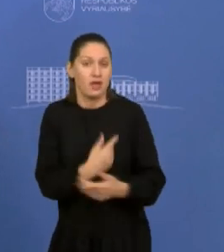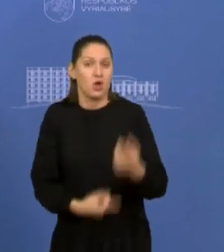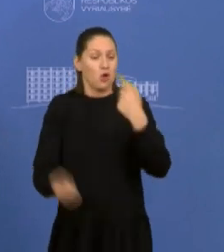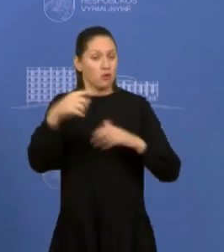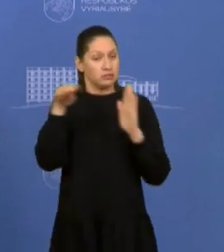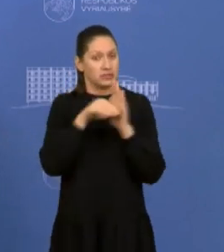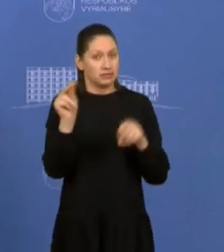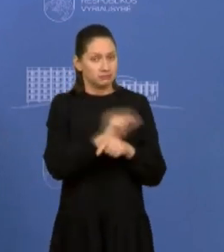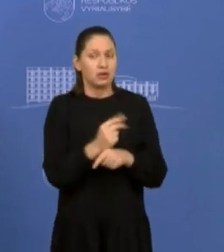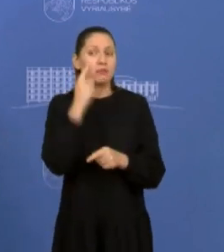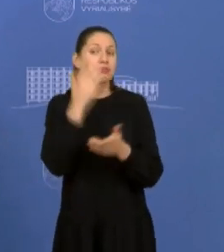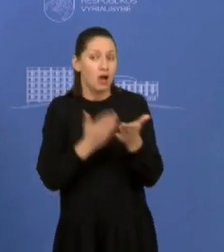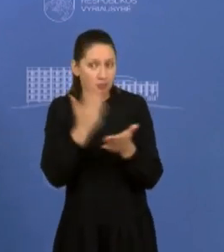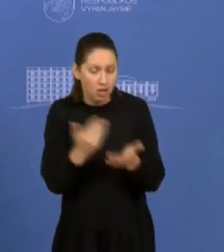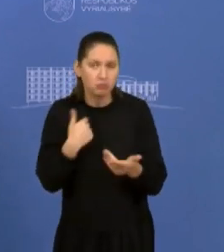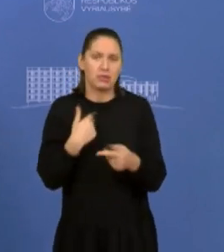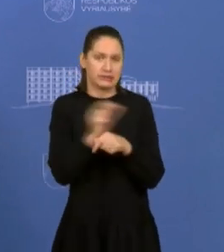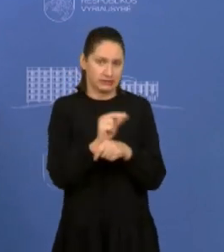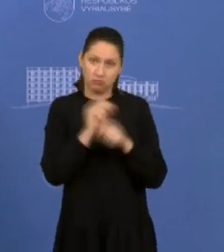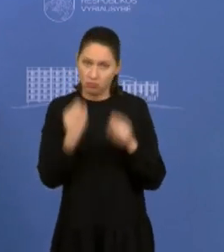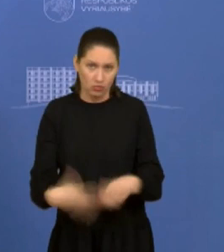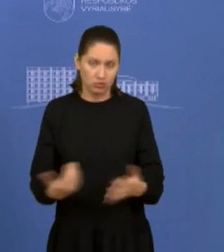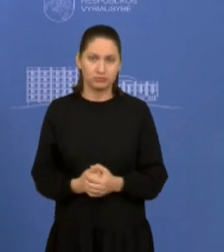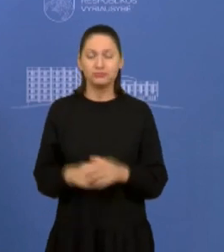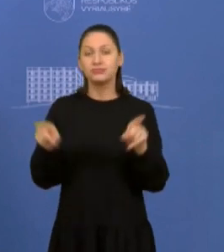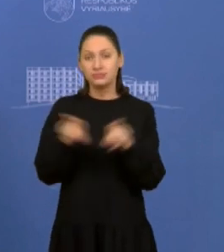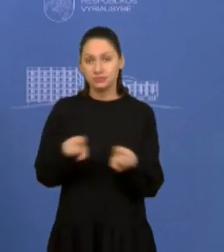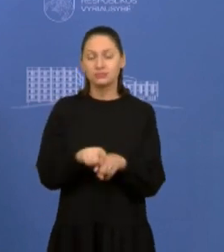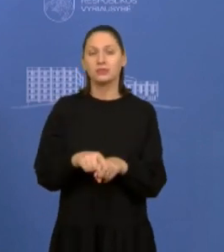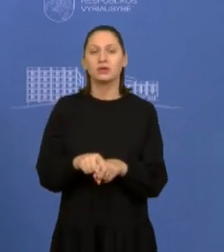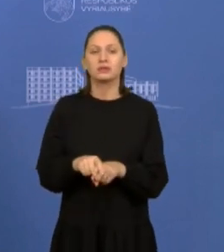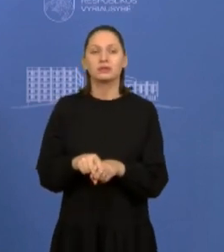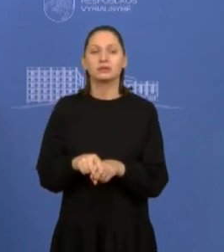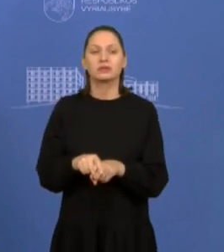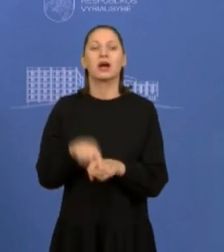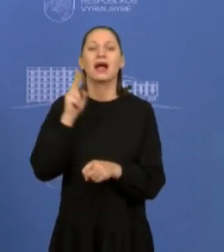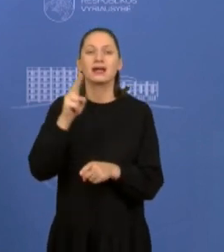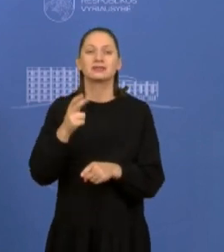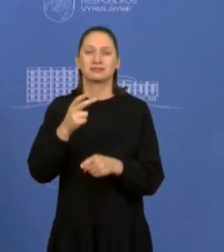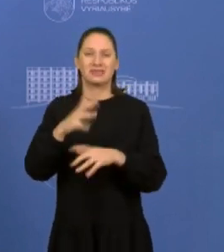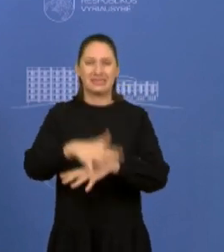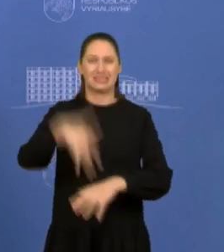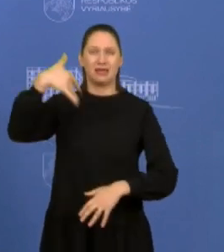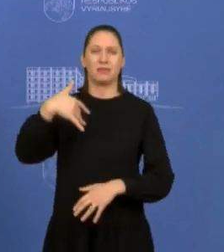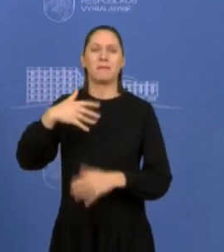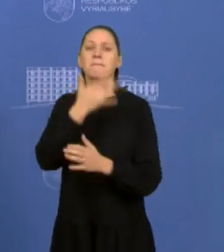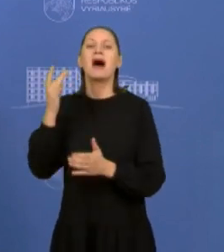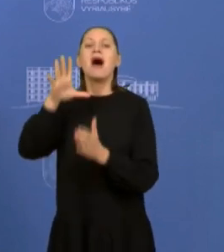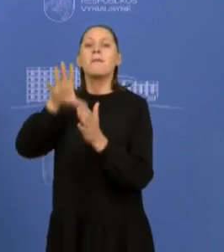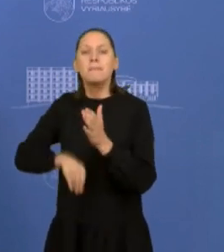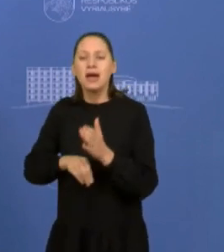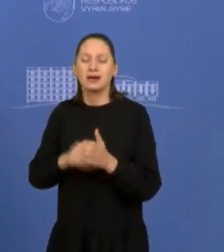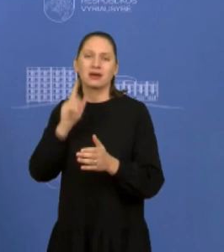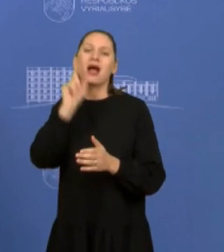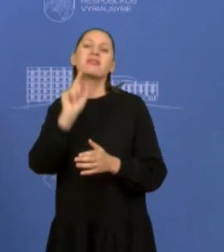priėmėm tą pastabą. Tai kalbame su vienmandatininkais ir iš esmės yra pažadėti visi pinigai, kad